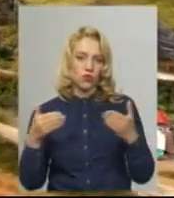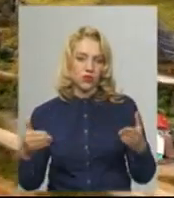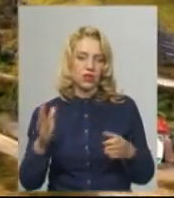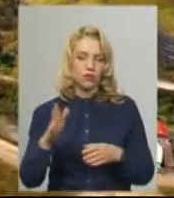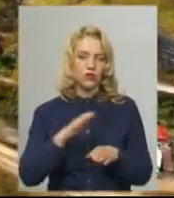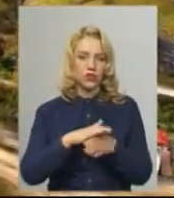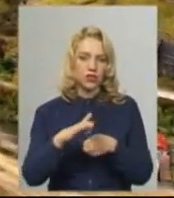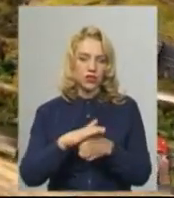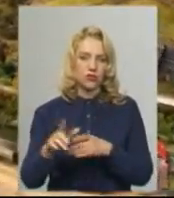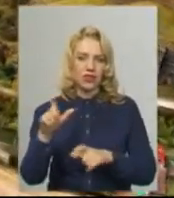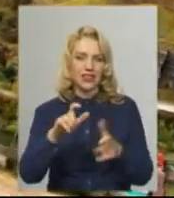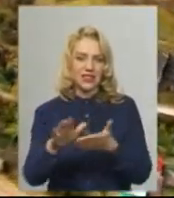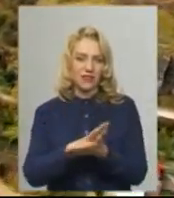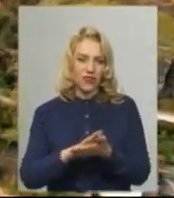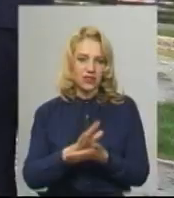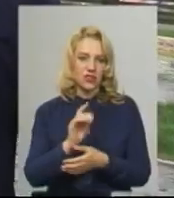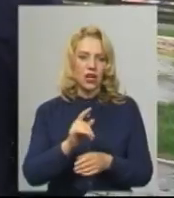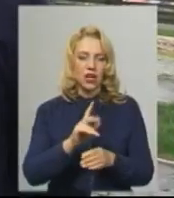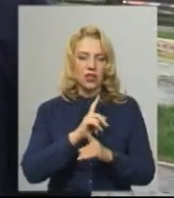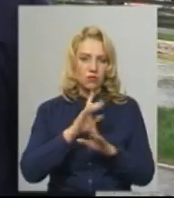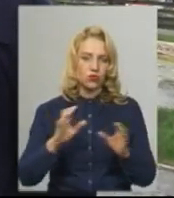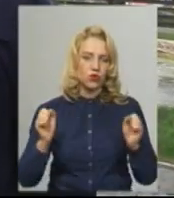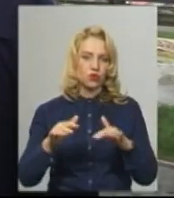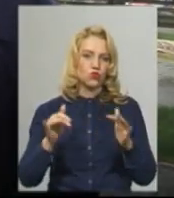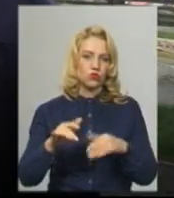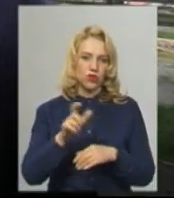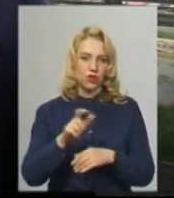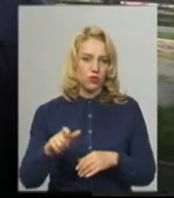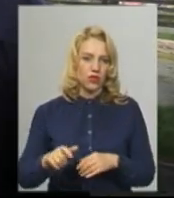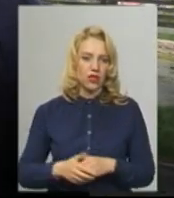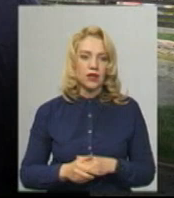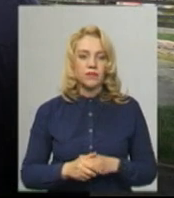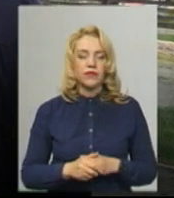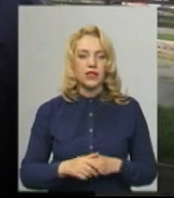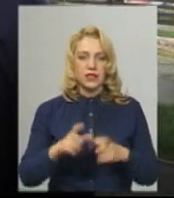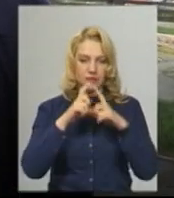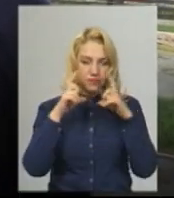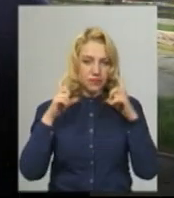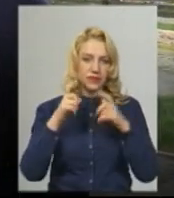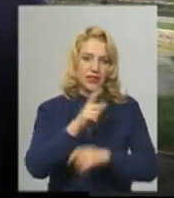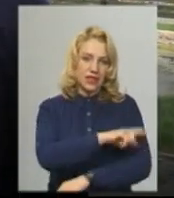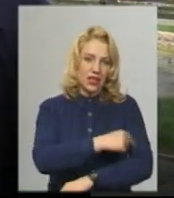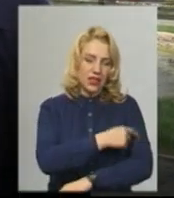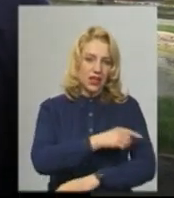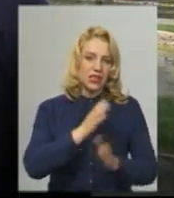дезінфекцію та уникатимуть скупчень відвідувачів. І обробка рук санітарна, і масковий режим, і